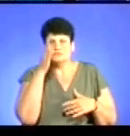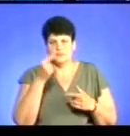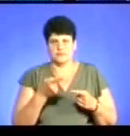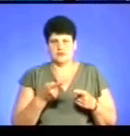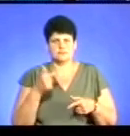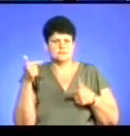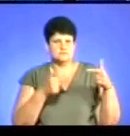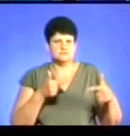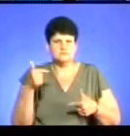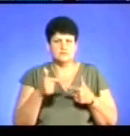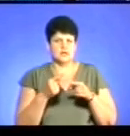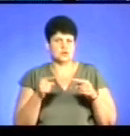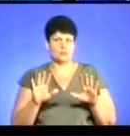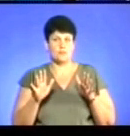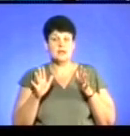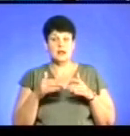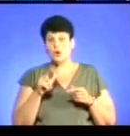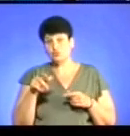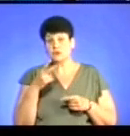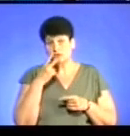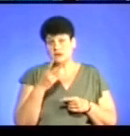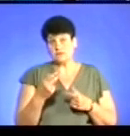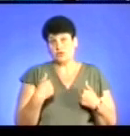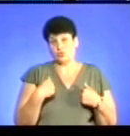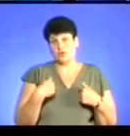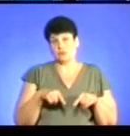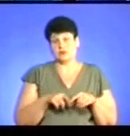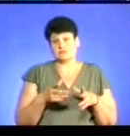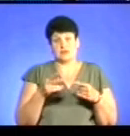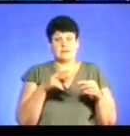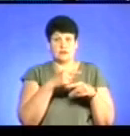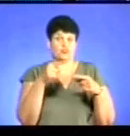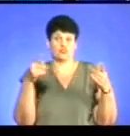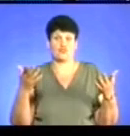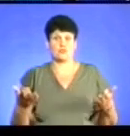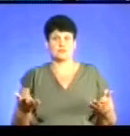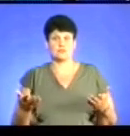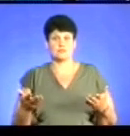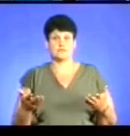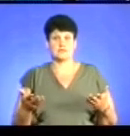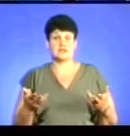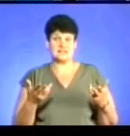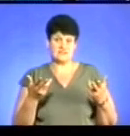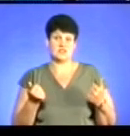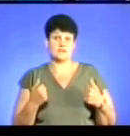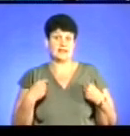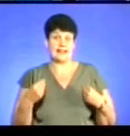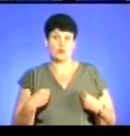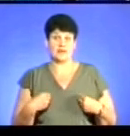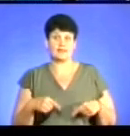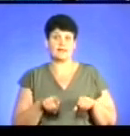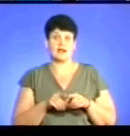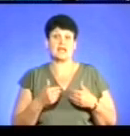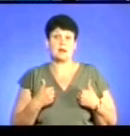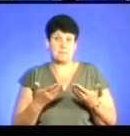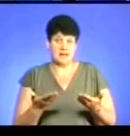висловів, інших моментів. Люди дивляться так, як і на нас дивляться, і на будь-кого. Тут, звичайно, вони не одягнуті так, як